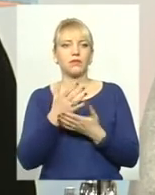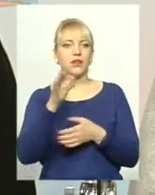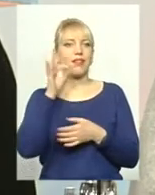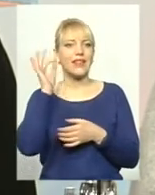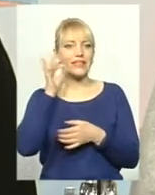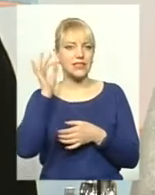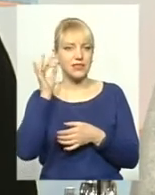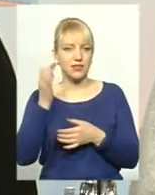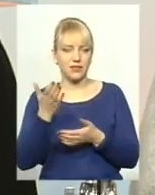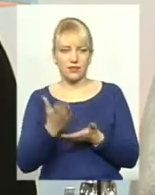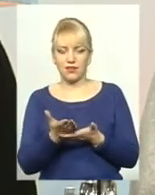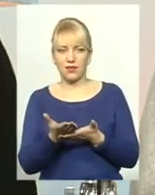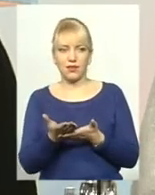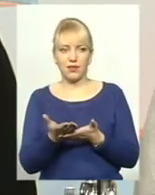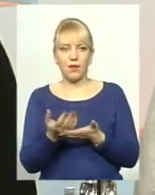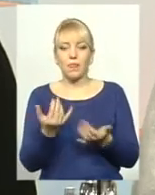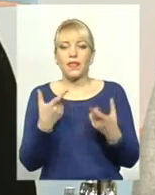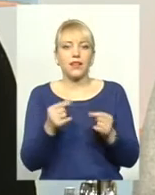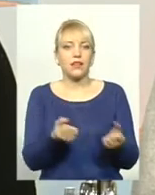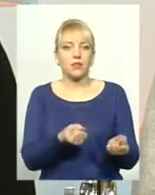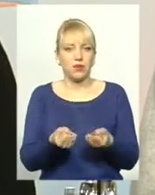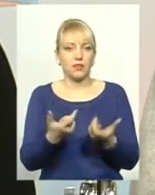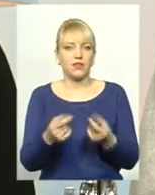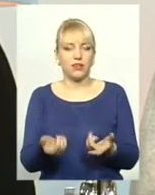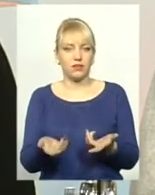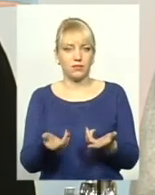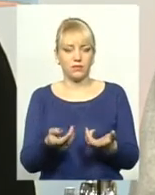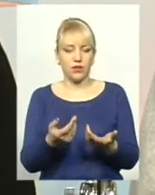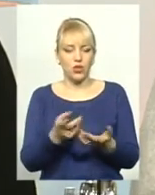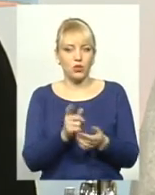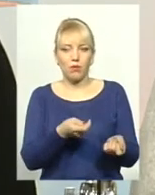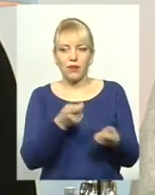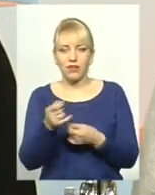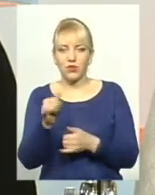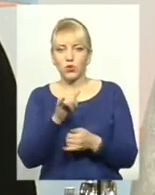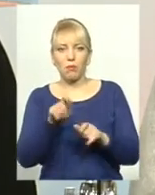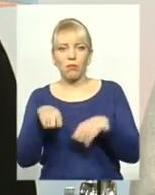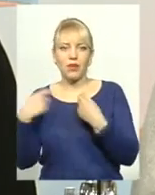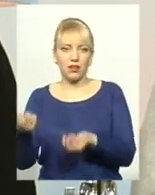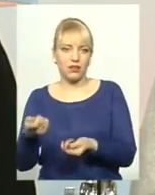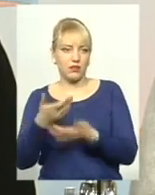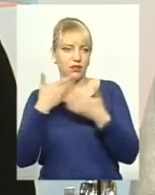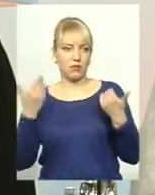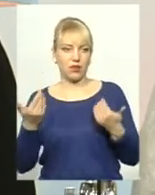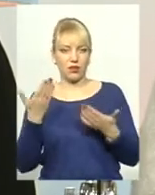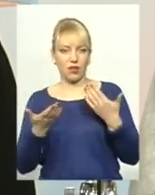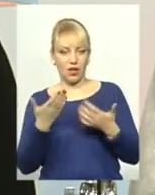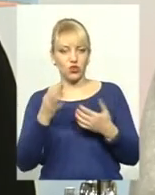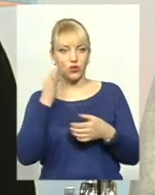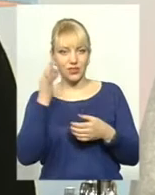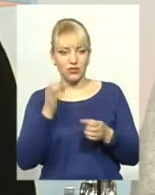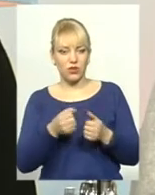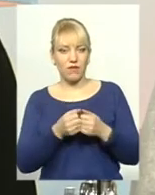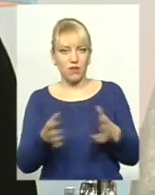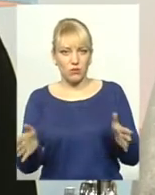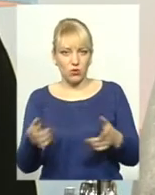тому подібні. Так само перетримати, щоб перевезти десь, передати в якийсь центр, теж немає. Тобто, якщо її випустити обратно, вона обратно